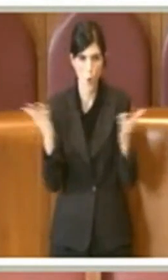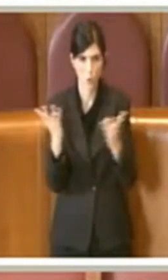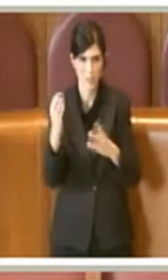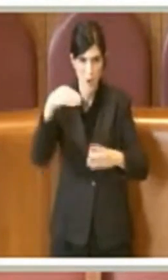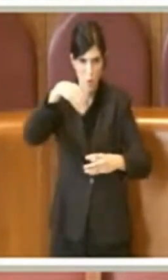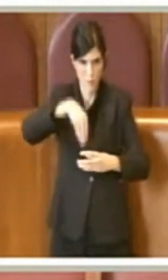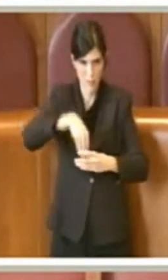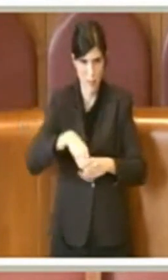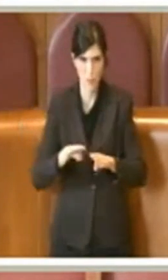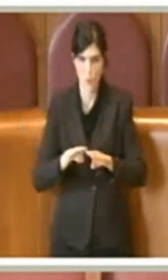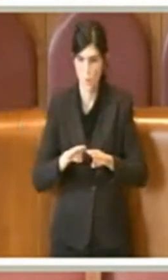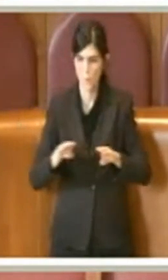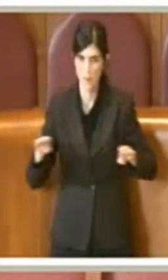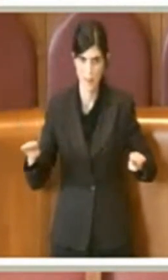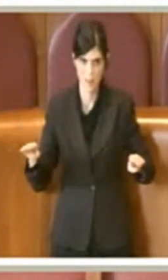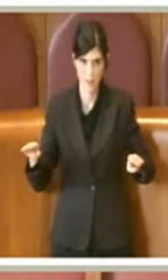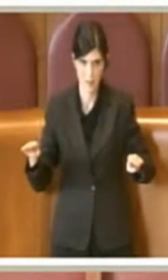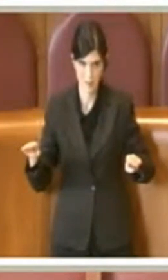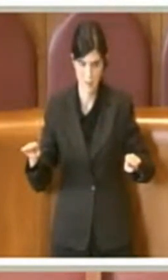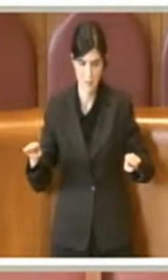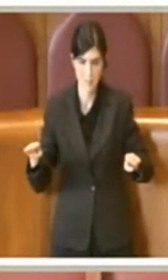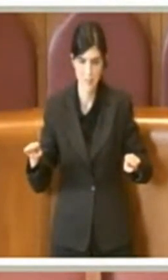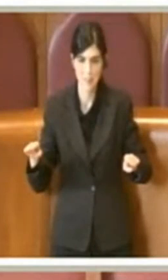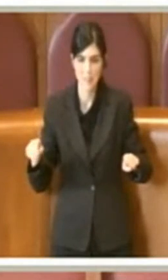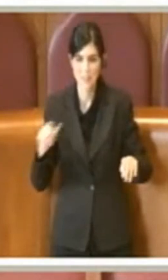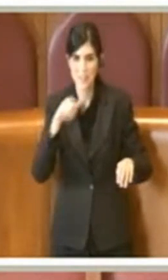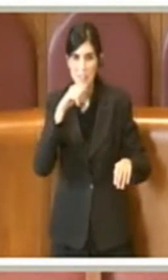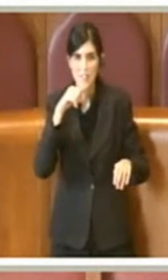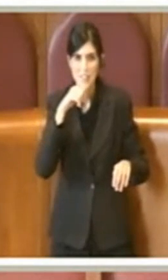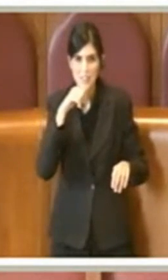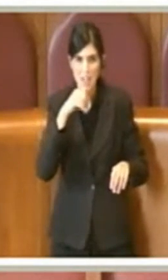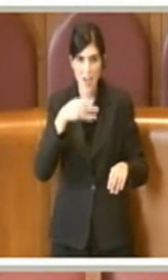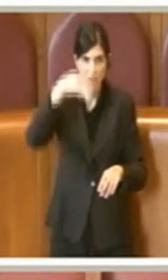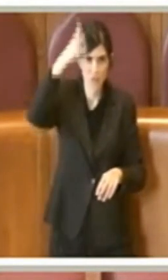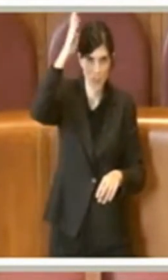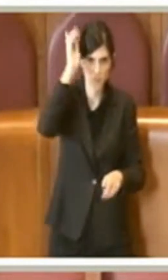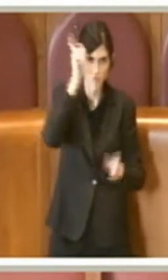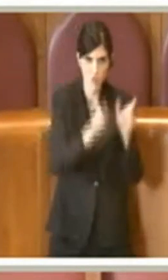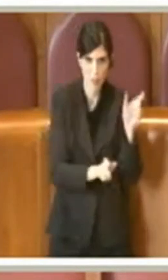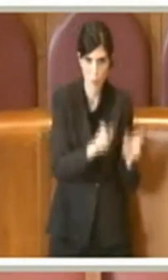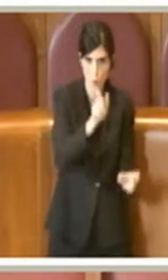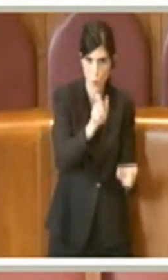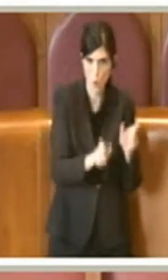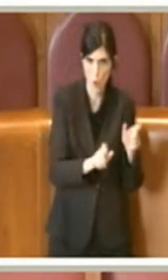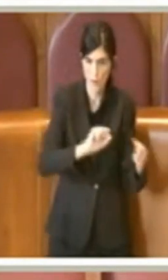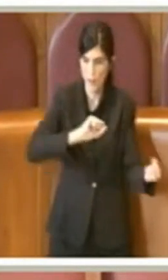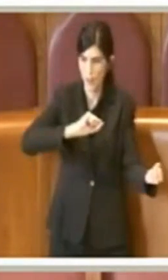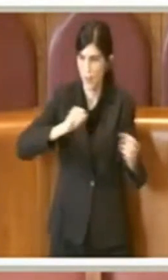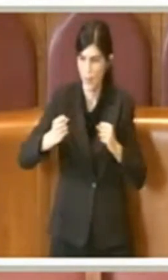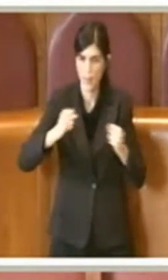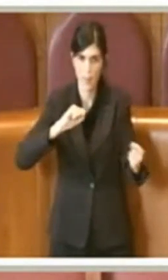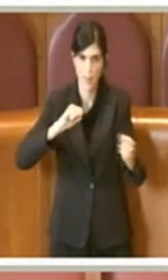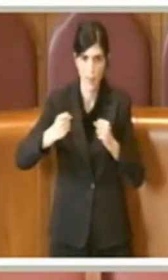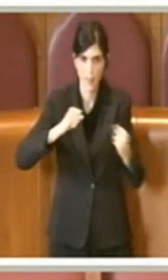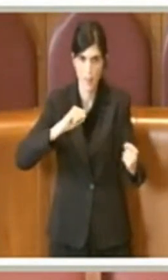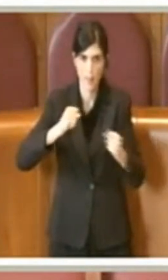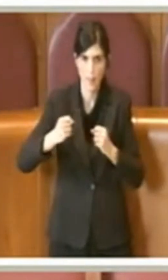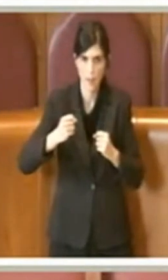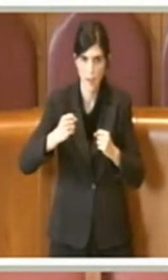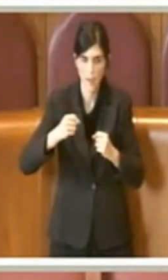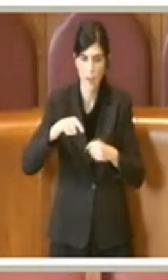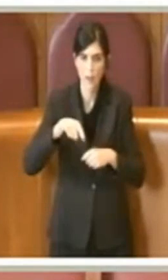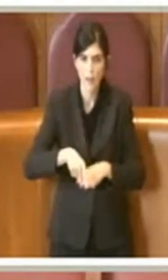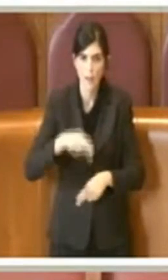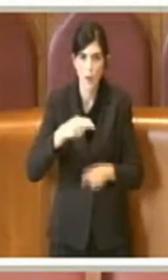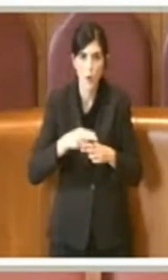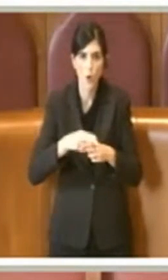combattere i centurioni o non so chi, altrettanto a Roma si è